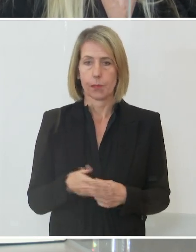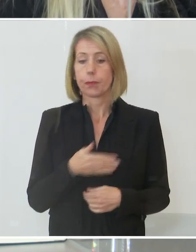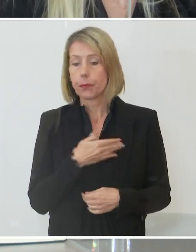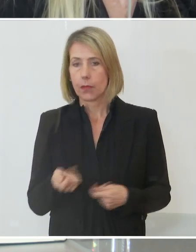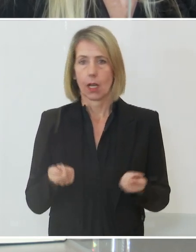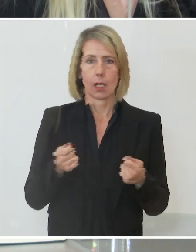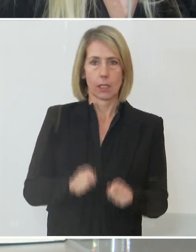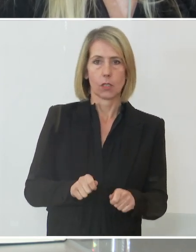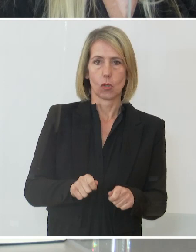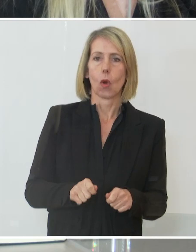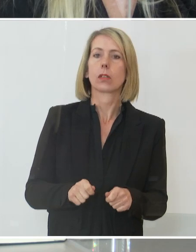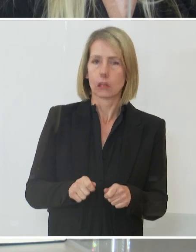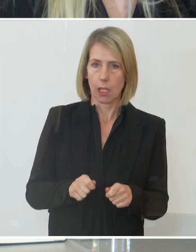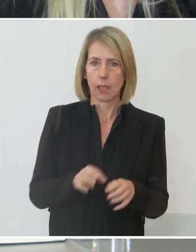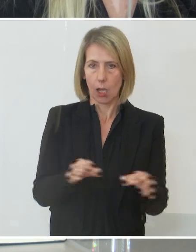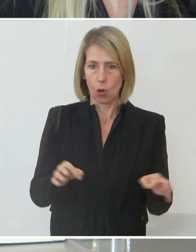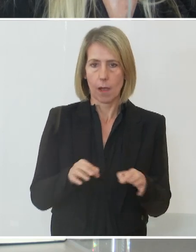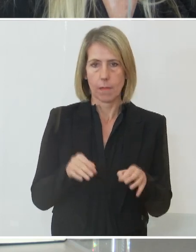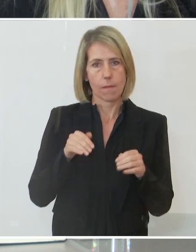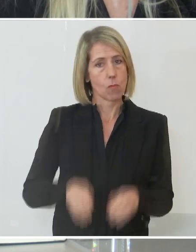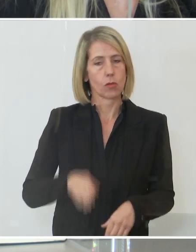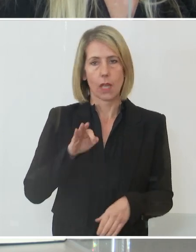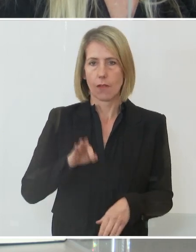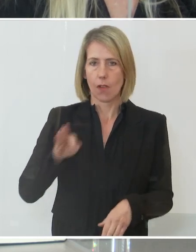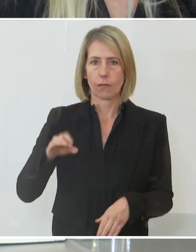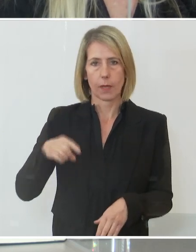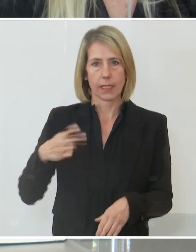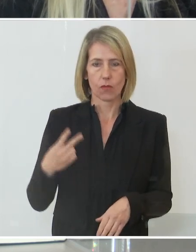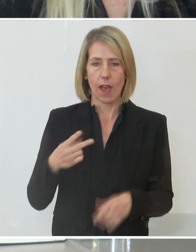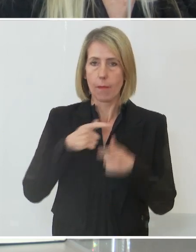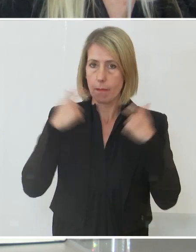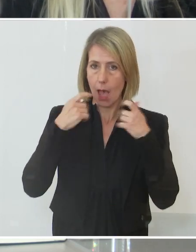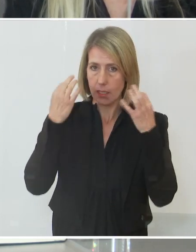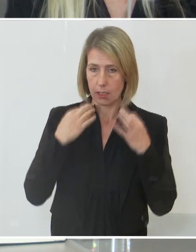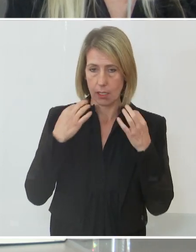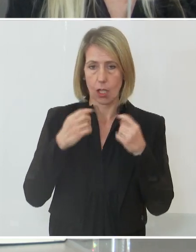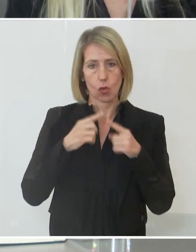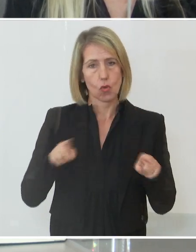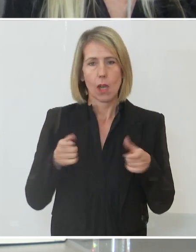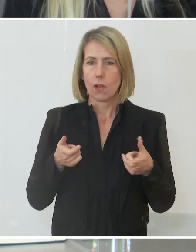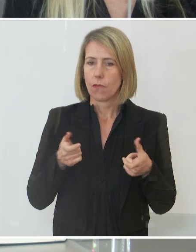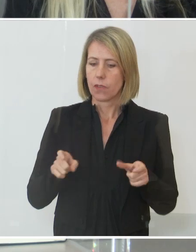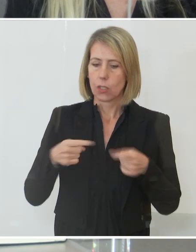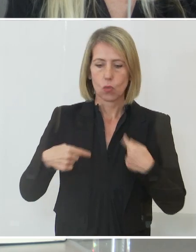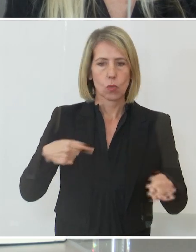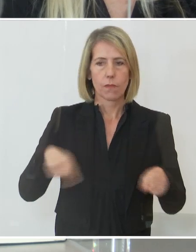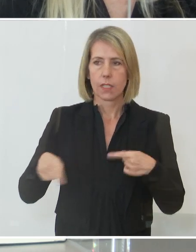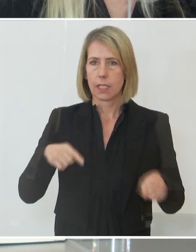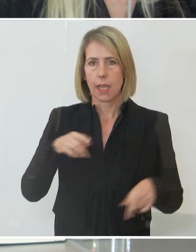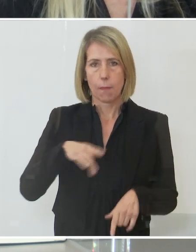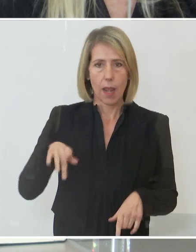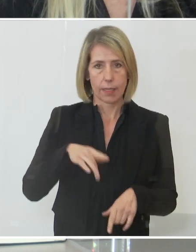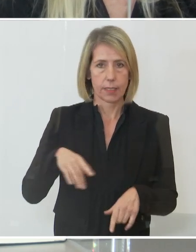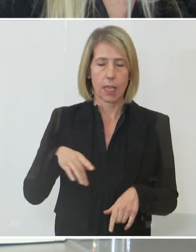enen Räumen FFP2-Maske getragen werden muss, dass nur fix zugewissene Plätze bei der Gastro gegeben sein werden,